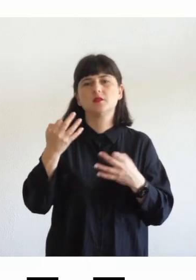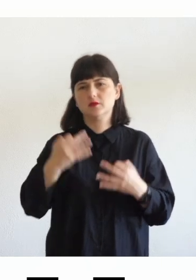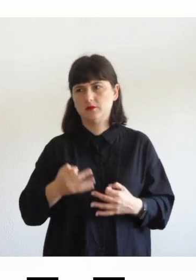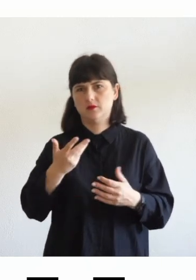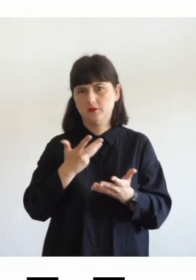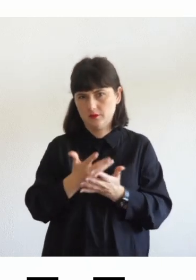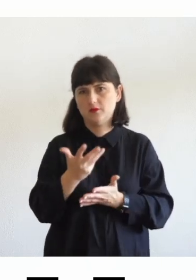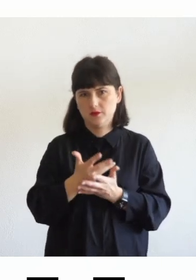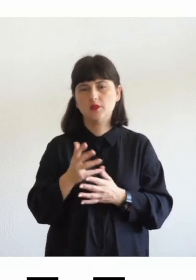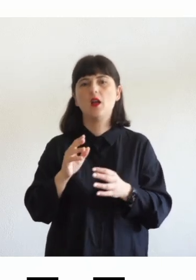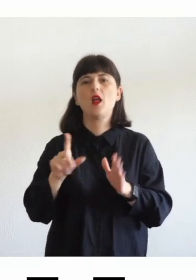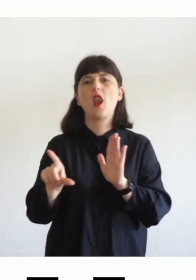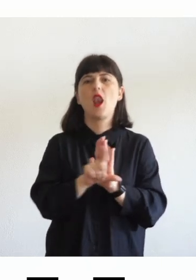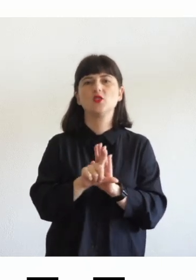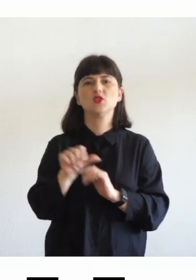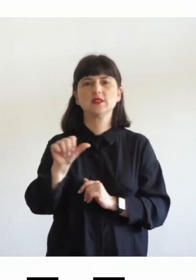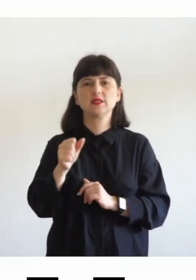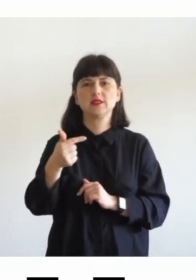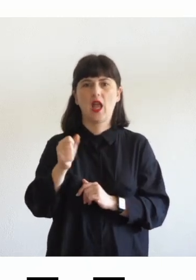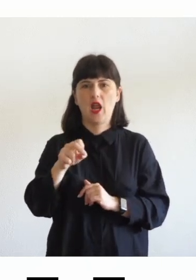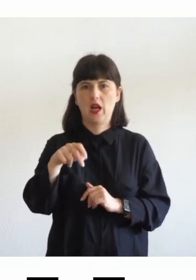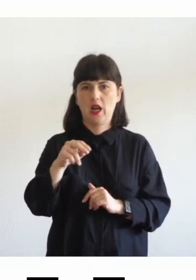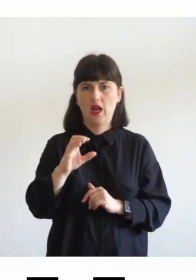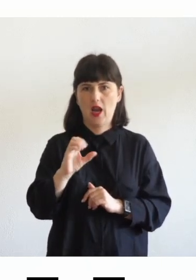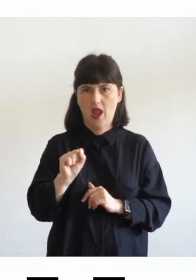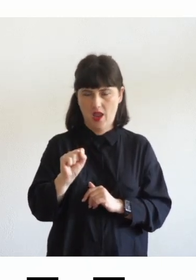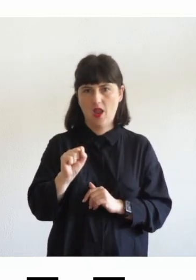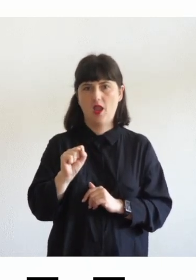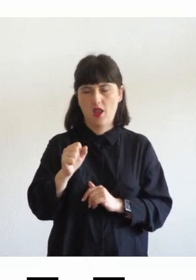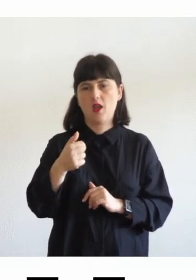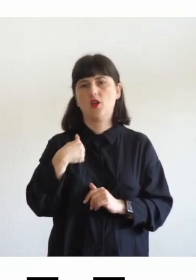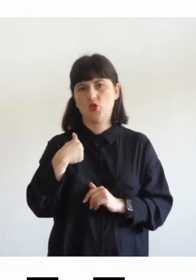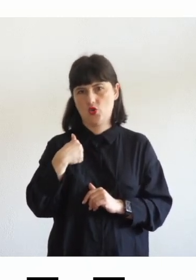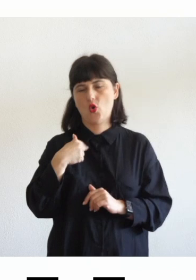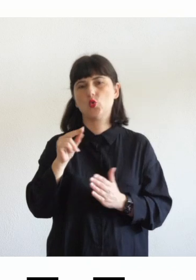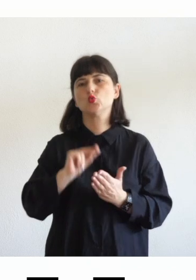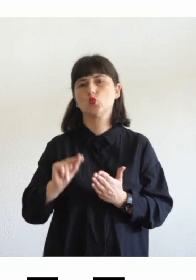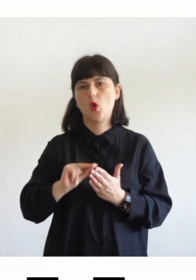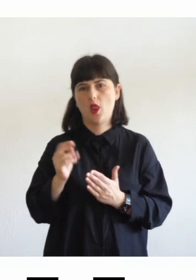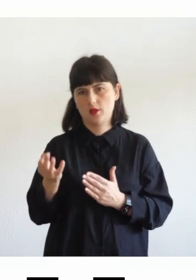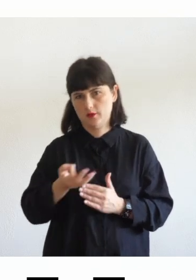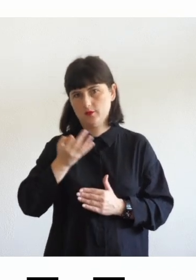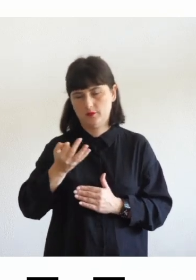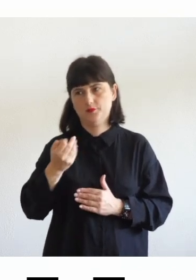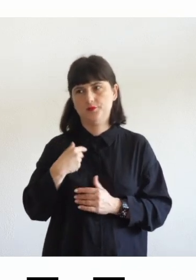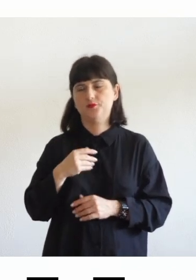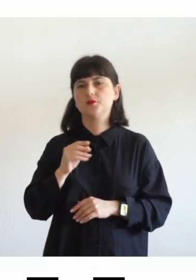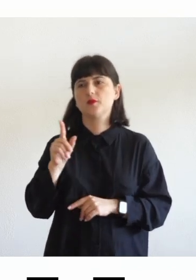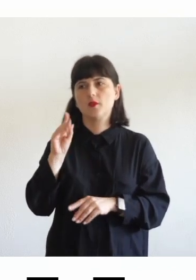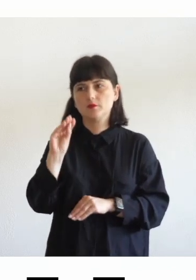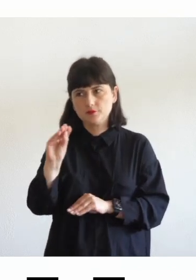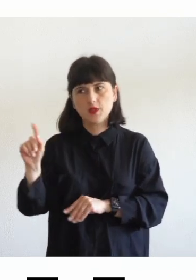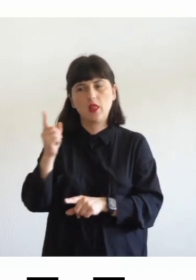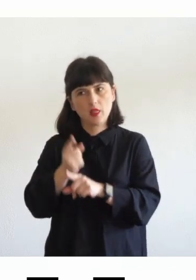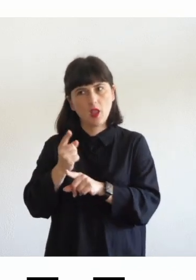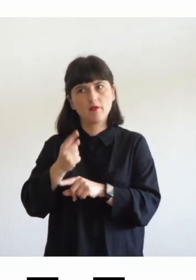lo ripeto sempre nella scuola la legge stanca andrebbe ripassata perché stanca